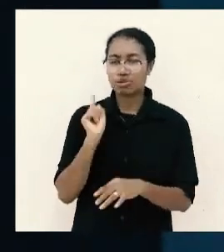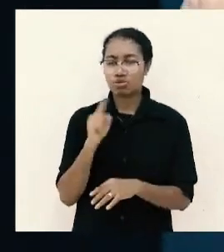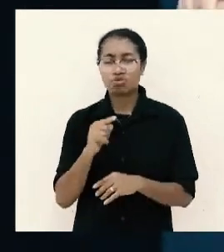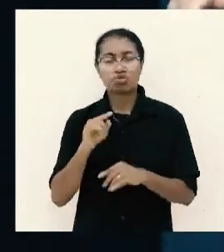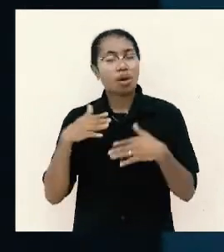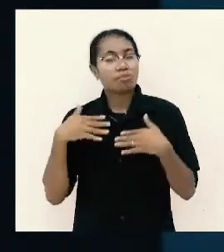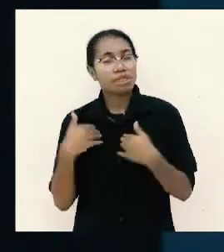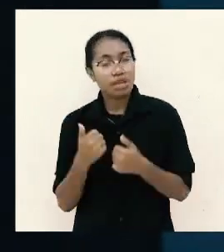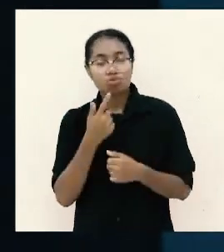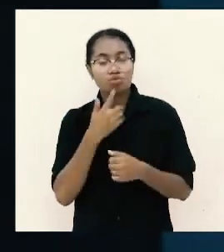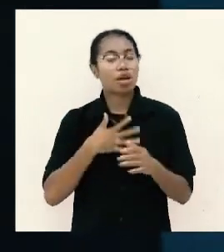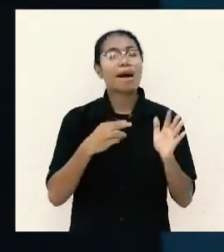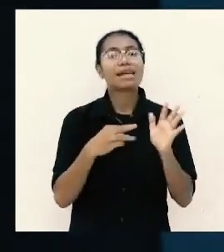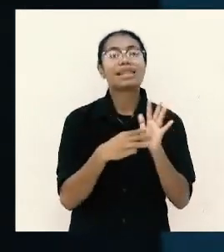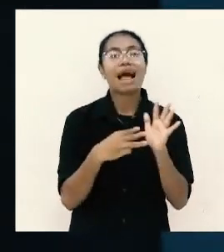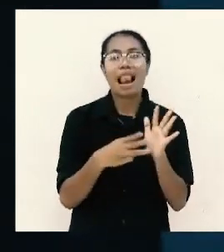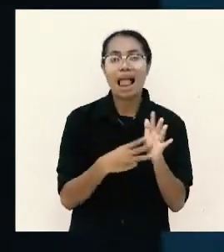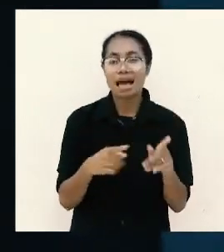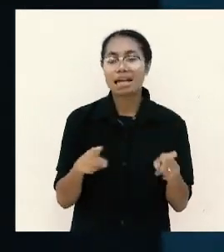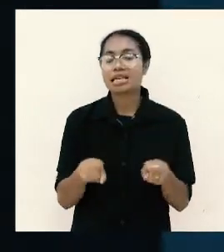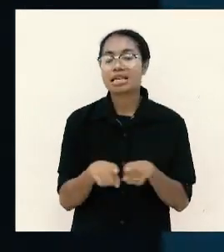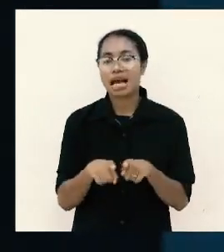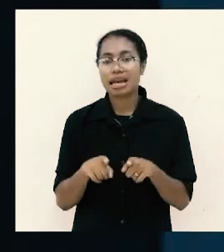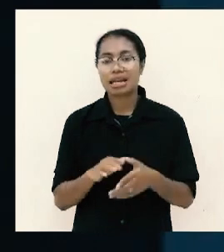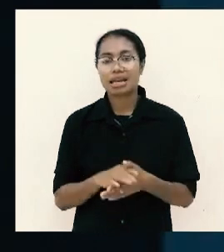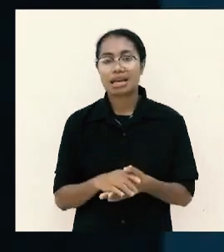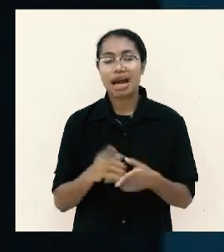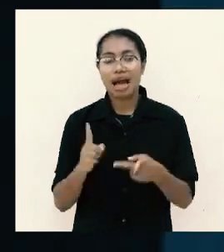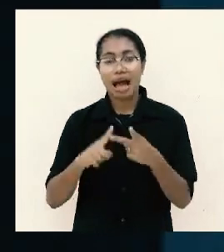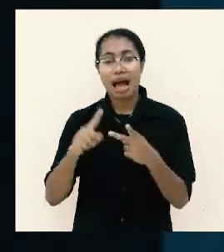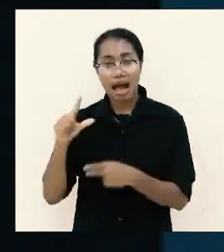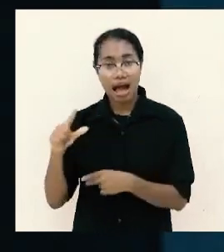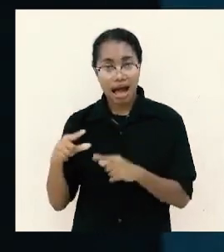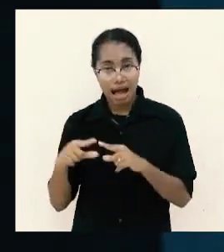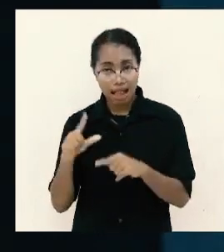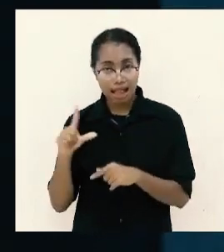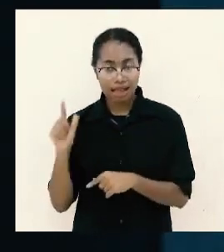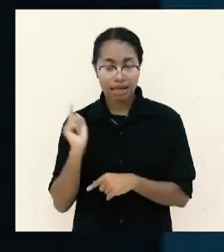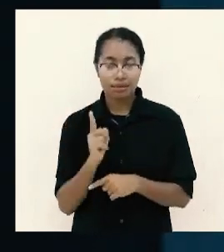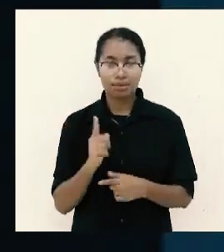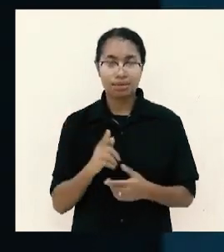bisa punya masalah dengan hal itu